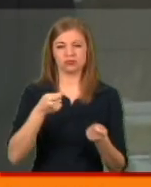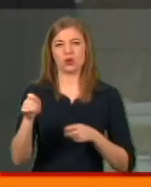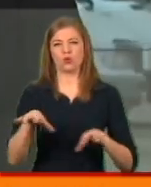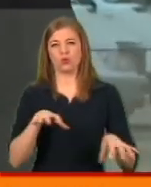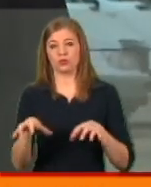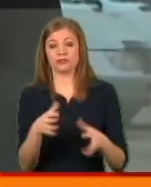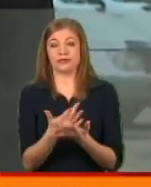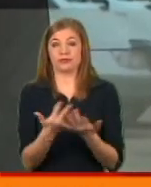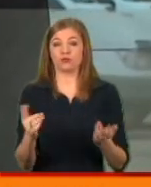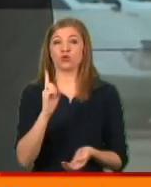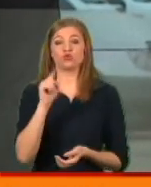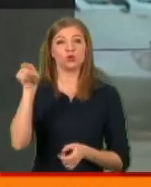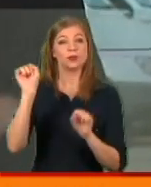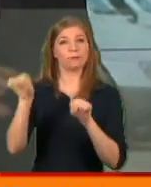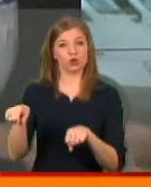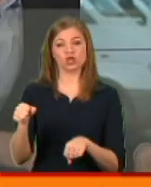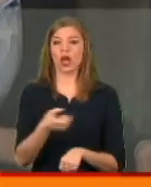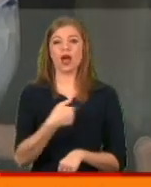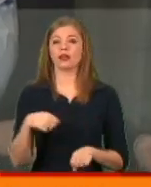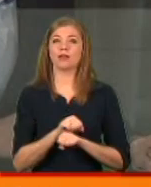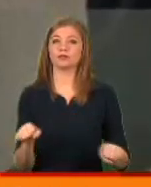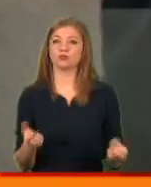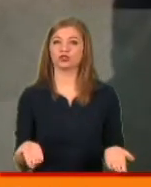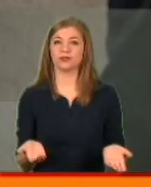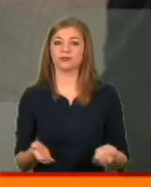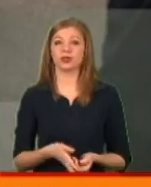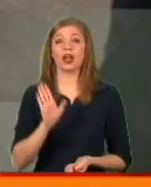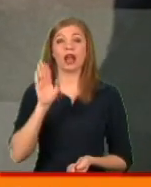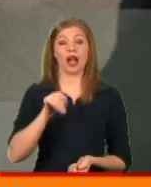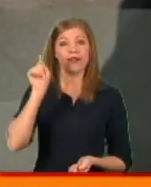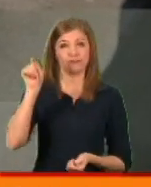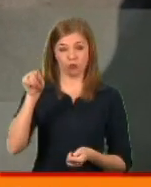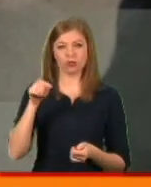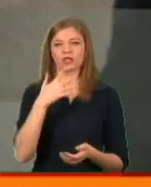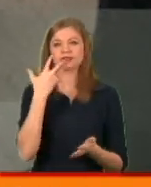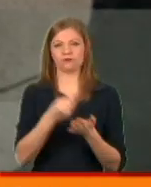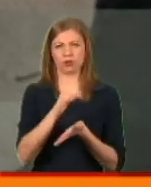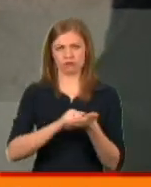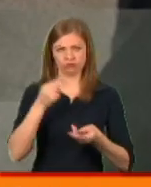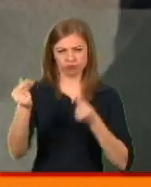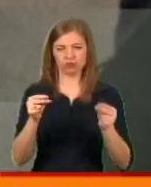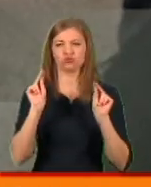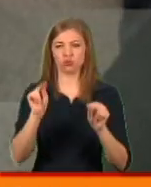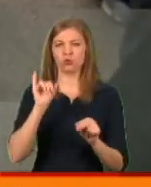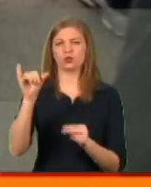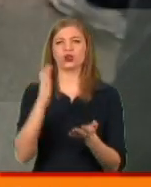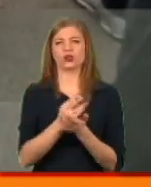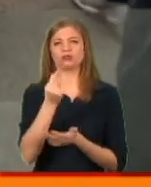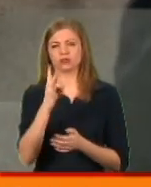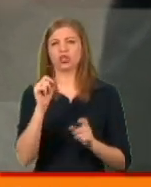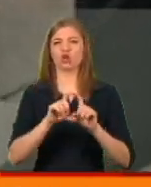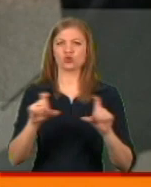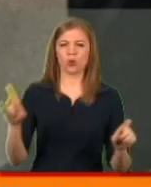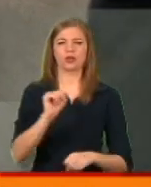-корупціонерів. Чому їм можна, а нам зазь? Нехай вони розмитнюють все своє, нехай мають гроші на дороги, на